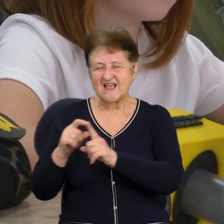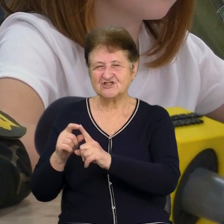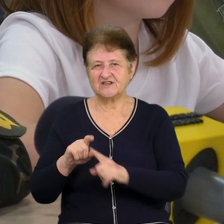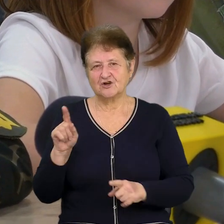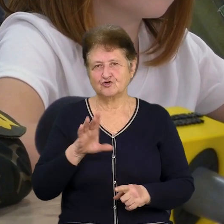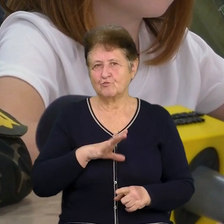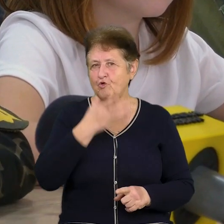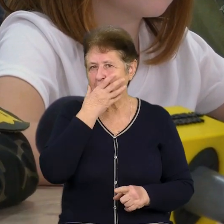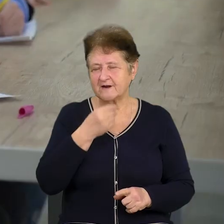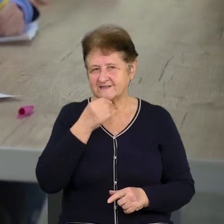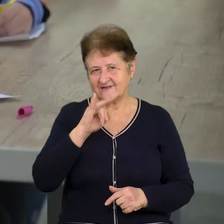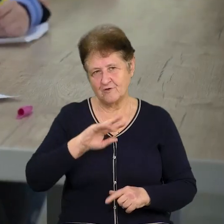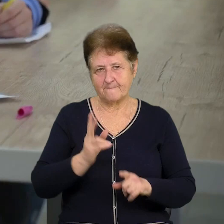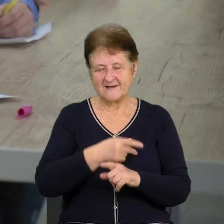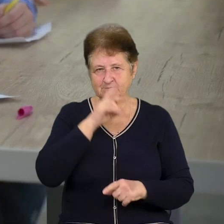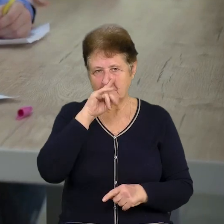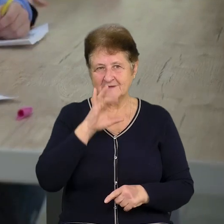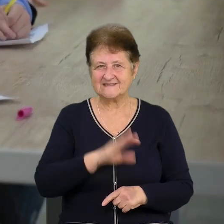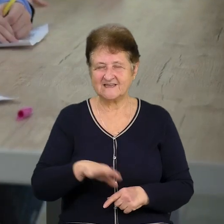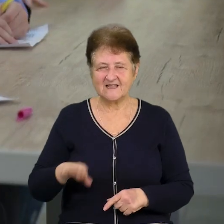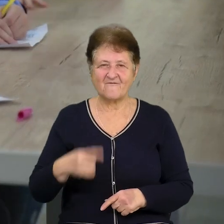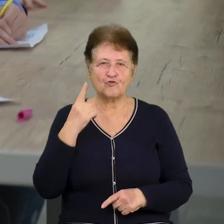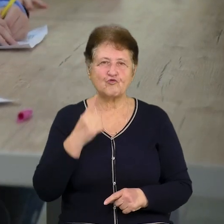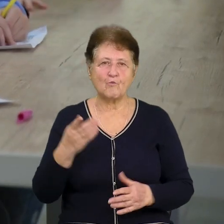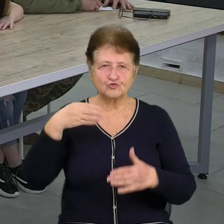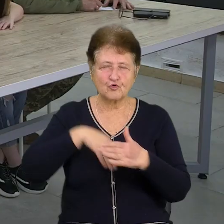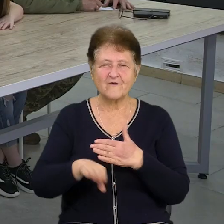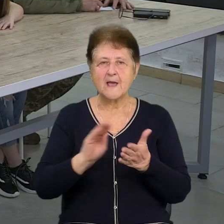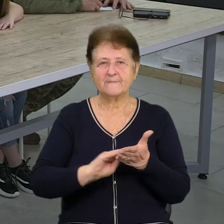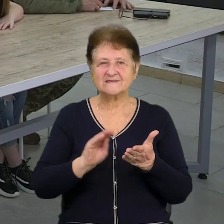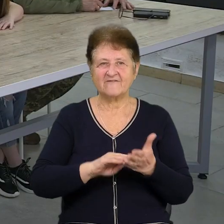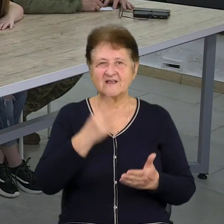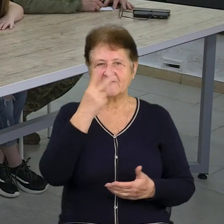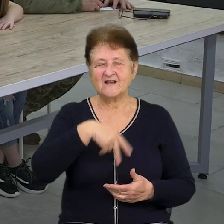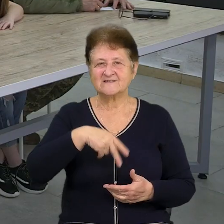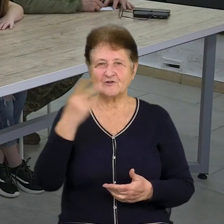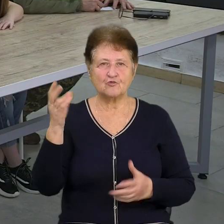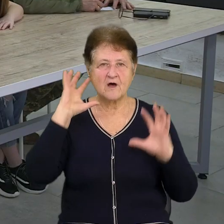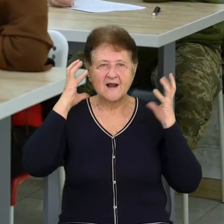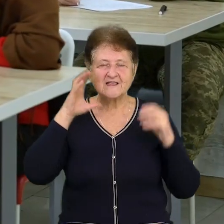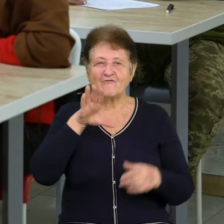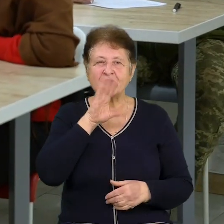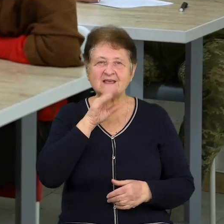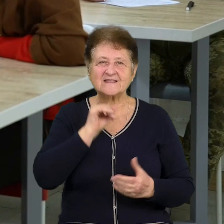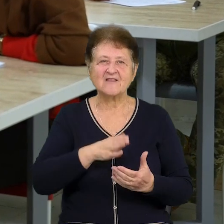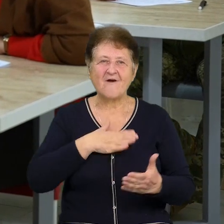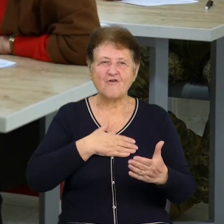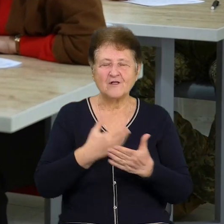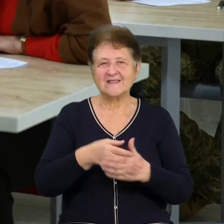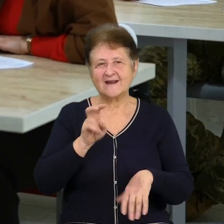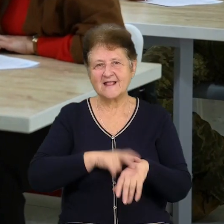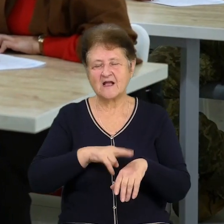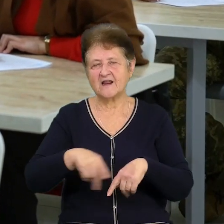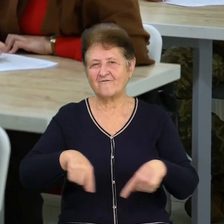красиво і без помилок. З дітьми в одному сховищі писали 22-й радіодиктант єдності – волонтери, лікарі,